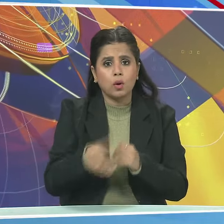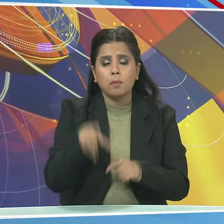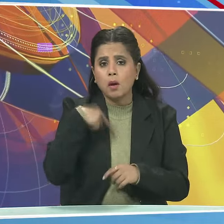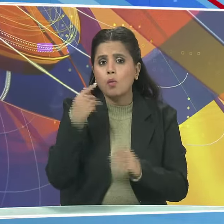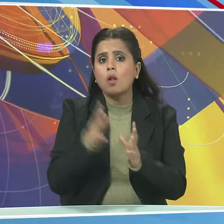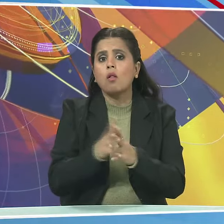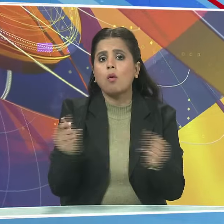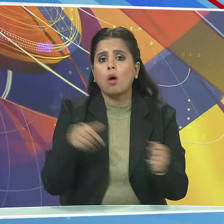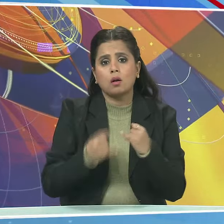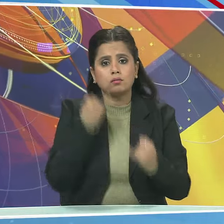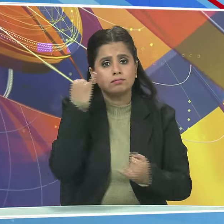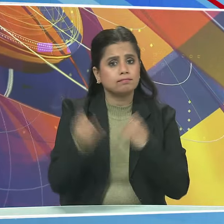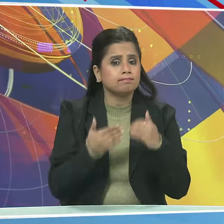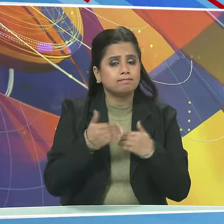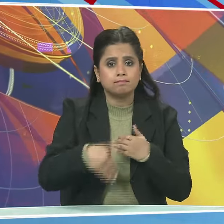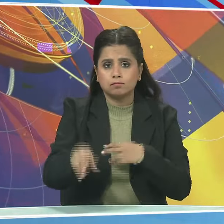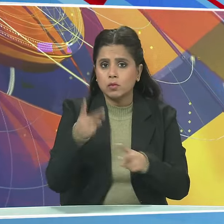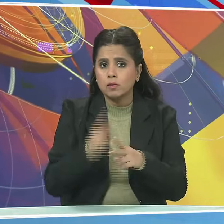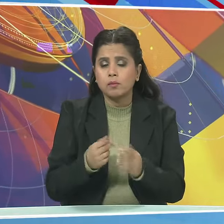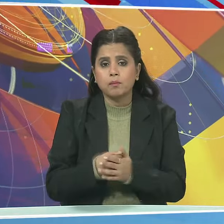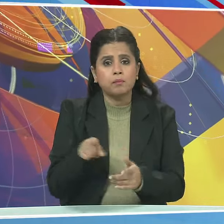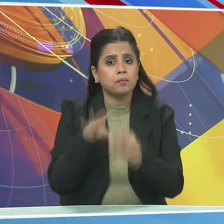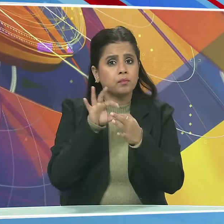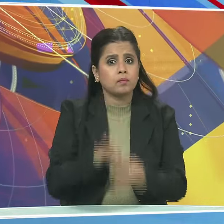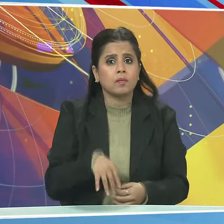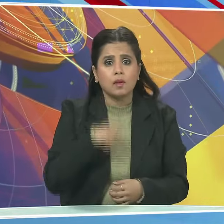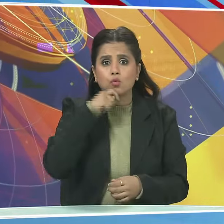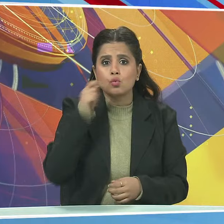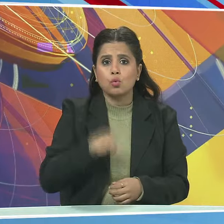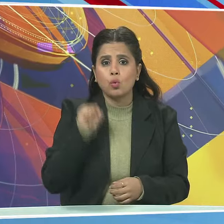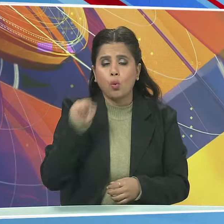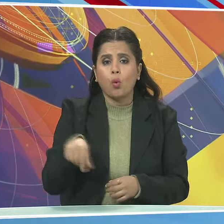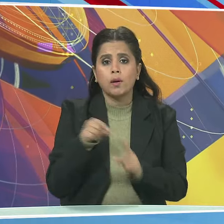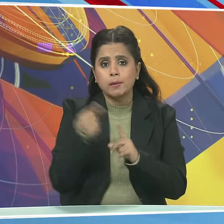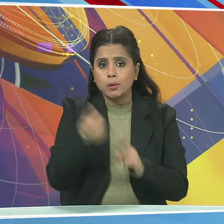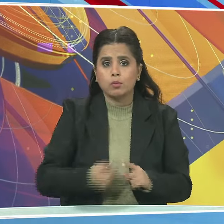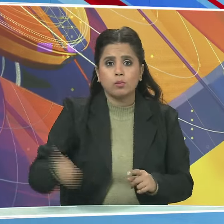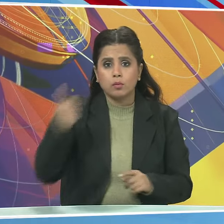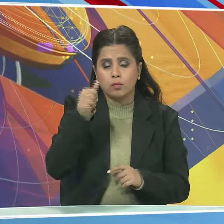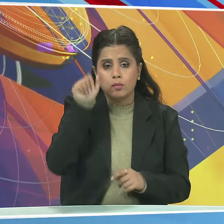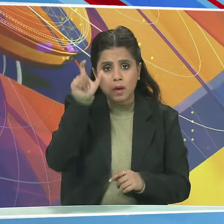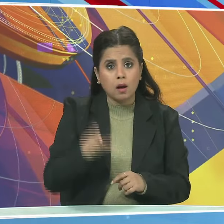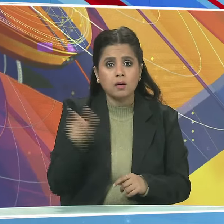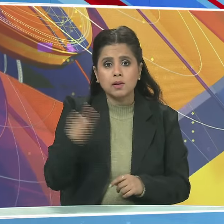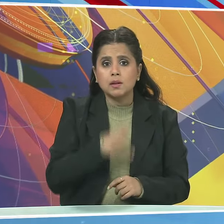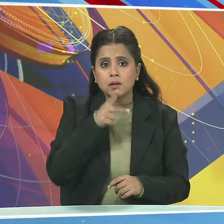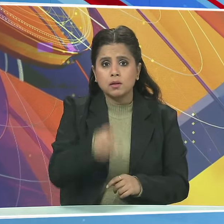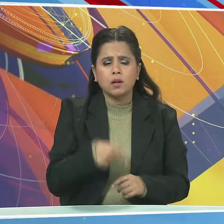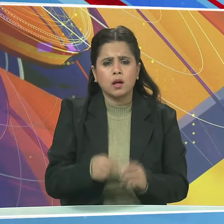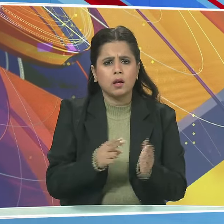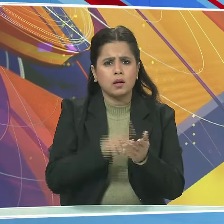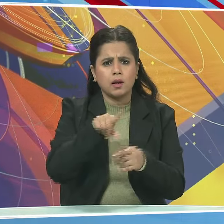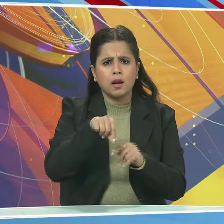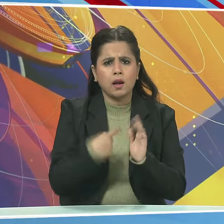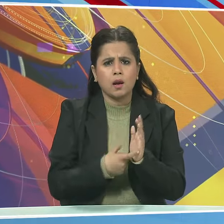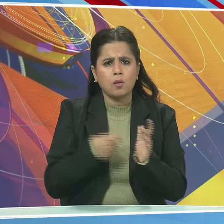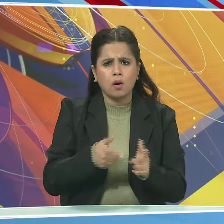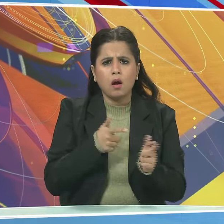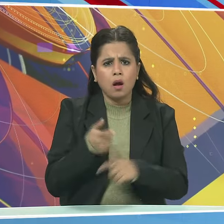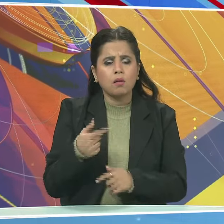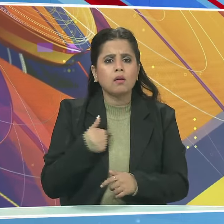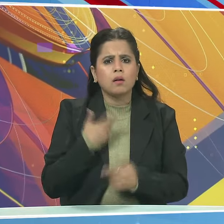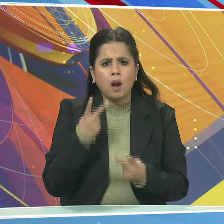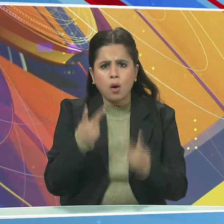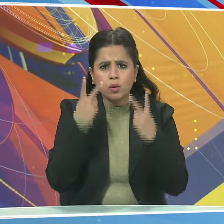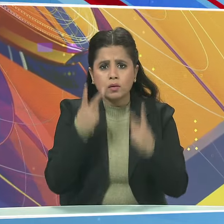लोगों की तलाश की जा रही है इस संबंद में युक्रेण के राश्पती बलॉदिमिर जलेंस्की ने कहा कि निप्रो हमले से पता